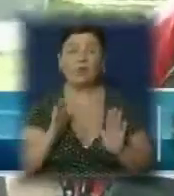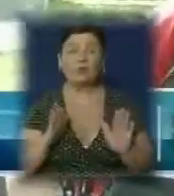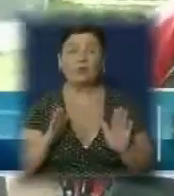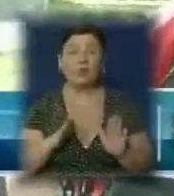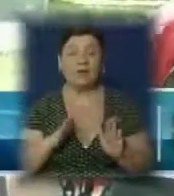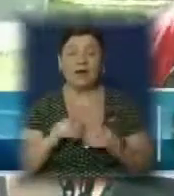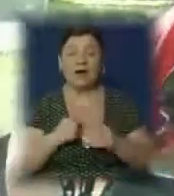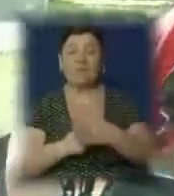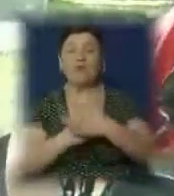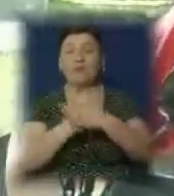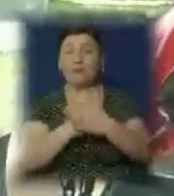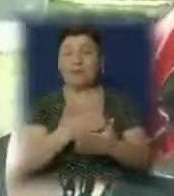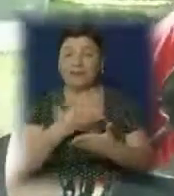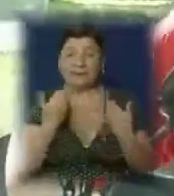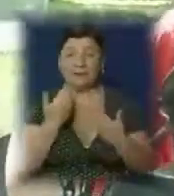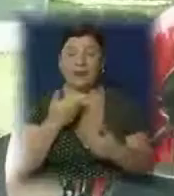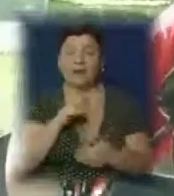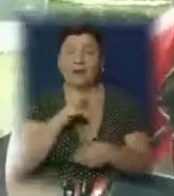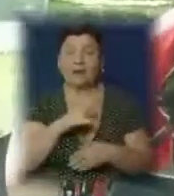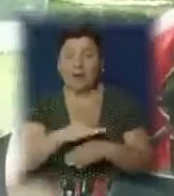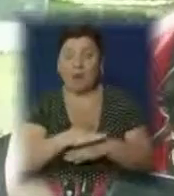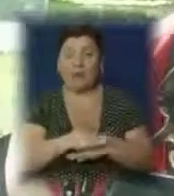фундаменту немає, тому що він як-то обрізаний.